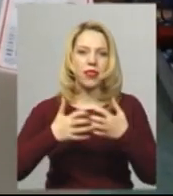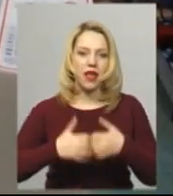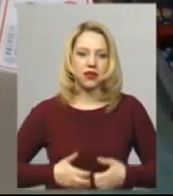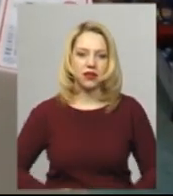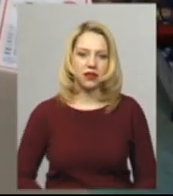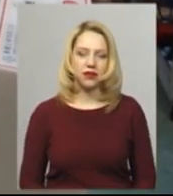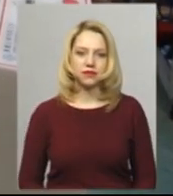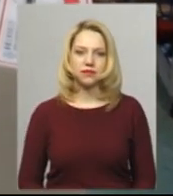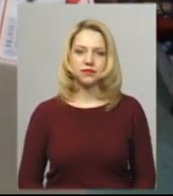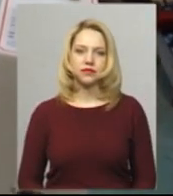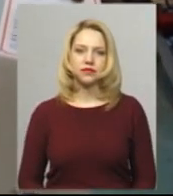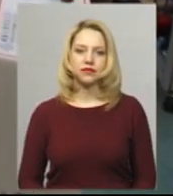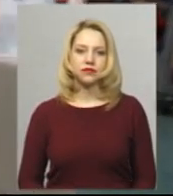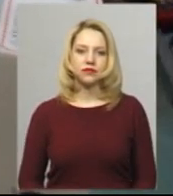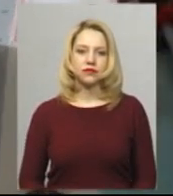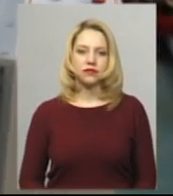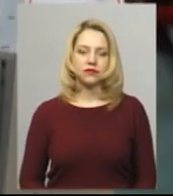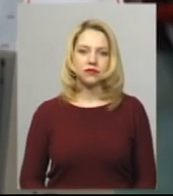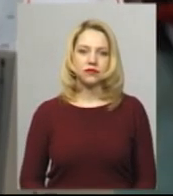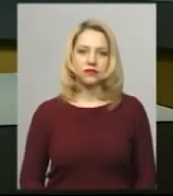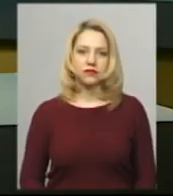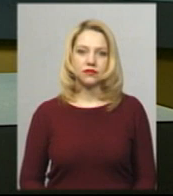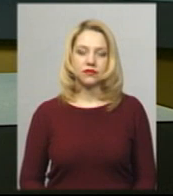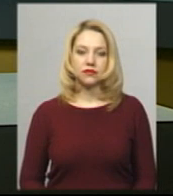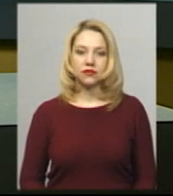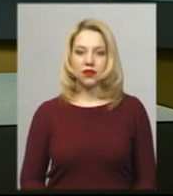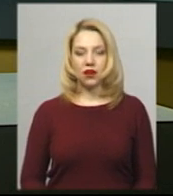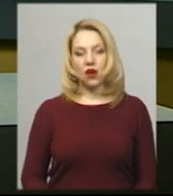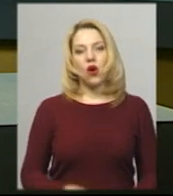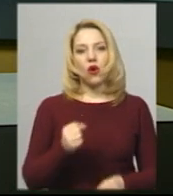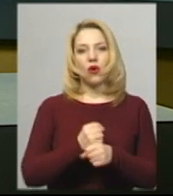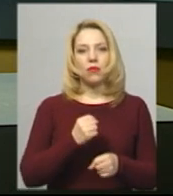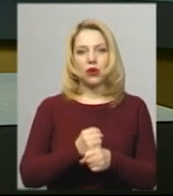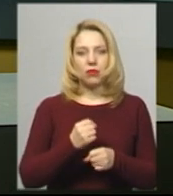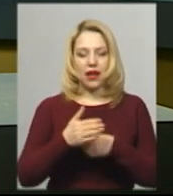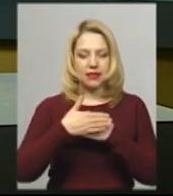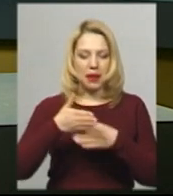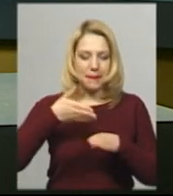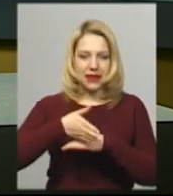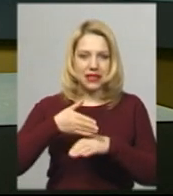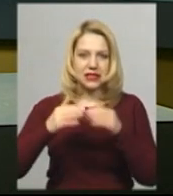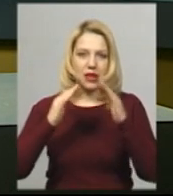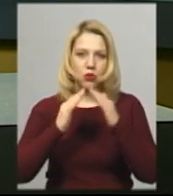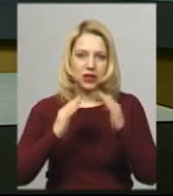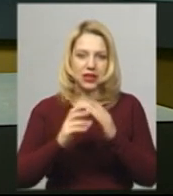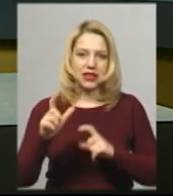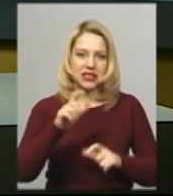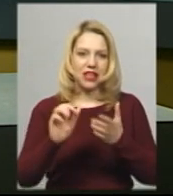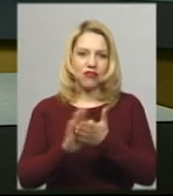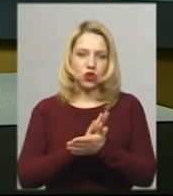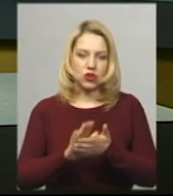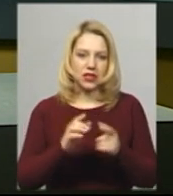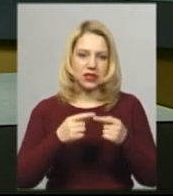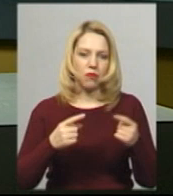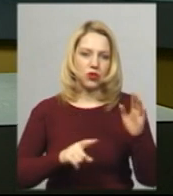Поробок, Дем'ян Сегольник. Новини на Суспільному. Хмельницький. Обробляти під'їзди будинків дезінфікуючими засобами масово